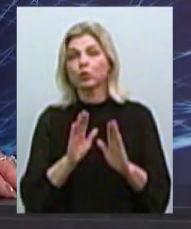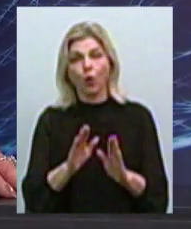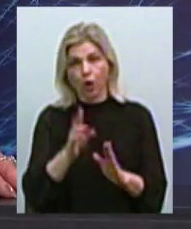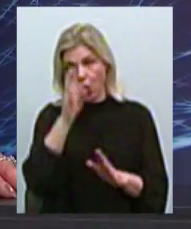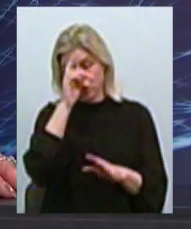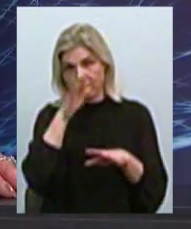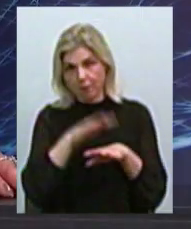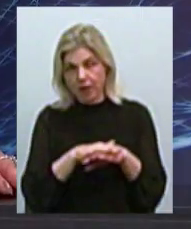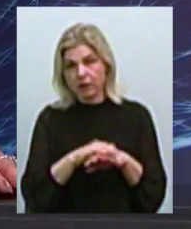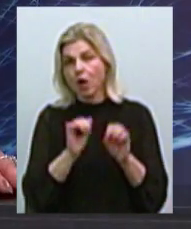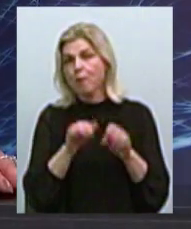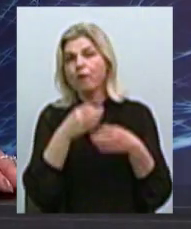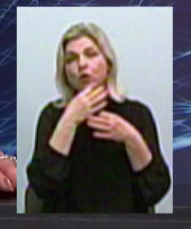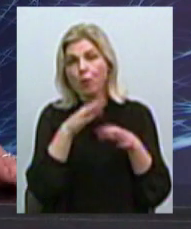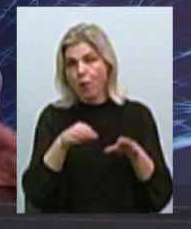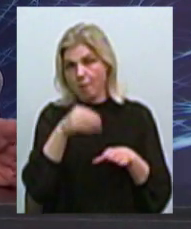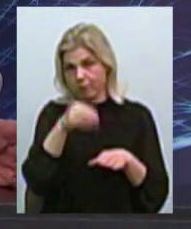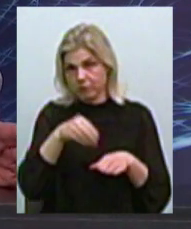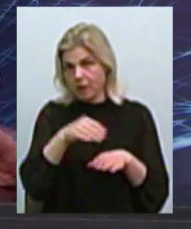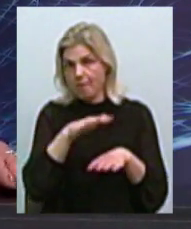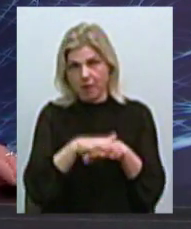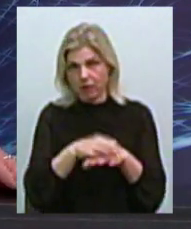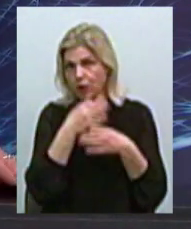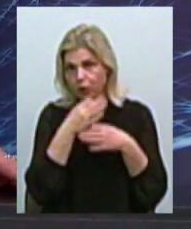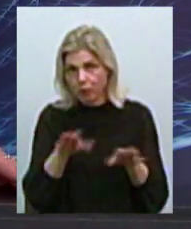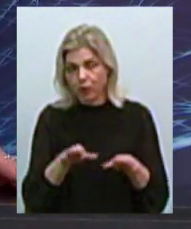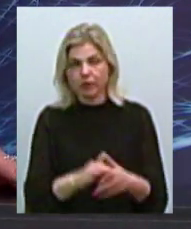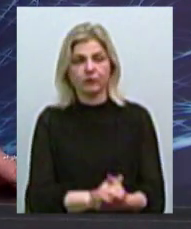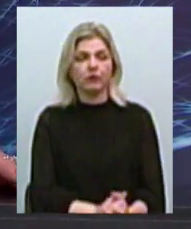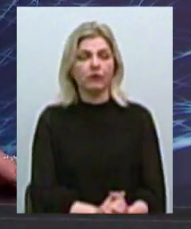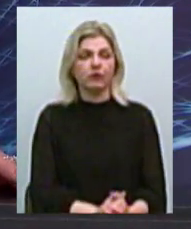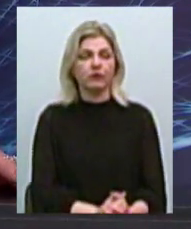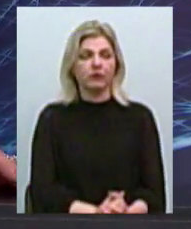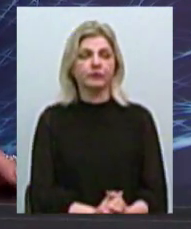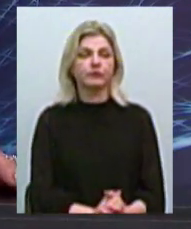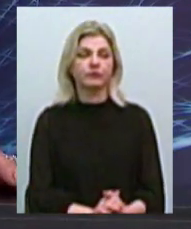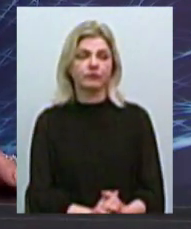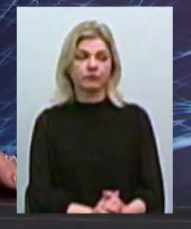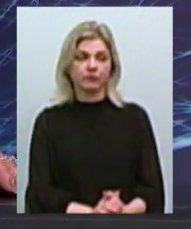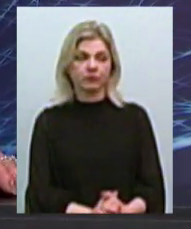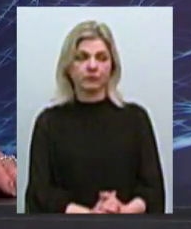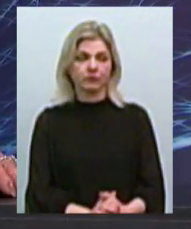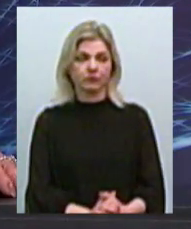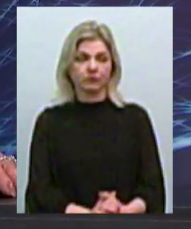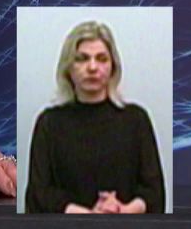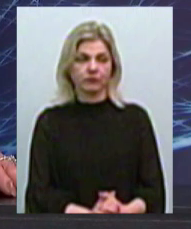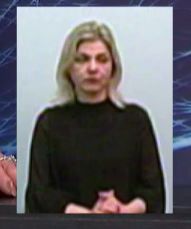любом другом подваженном банке, который определенный министерство, он должен пройти конкурс.